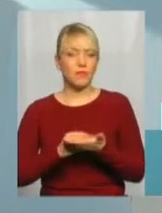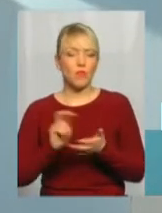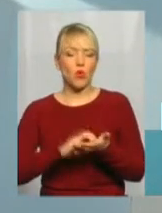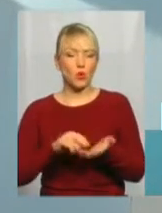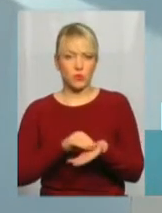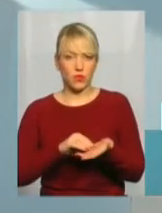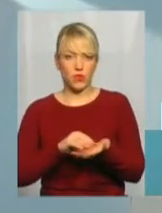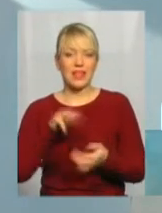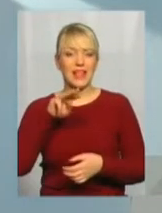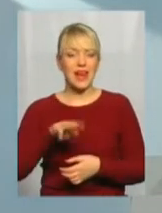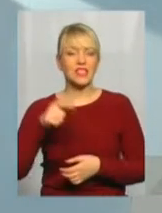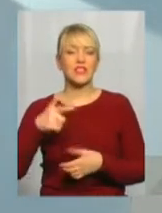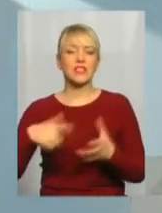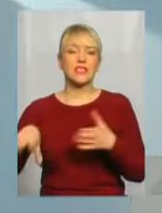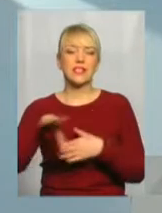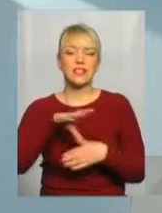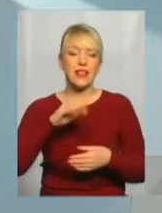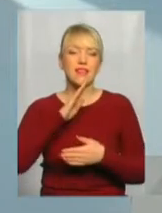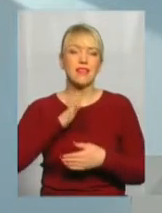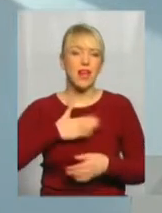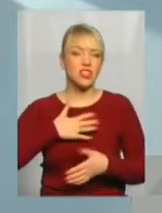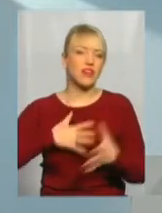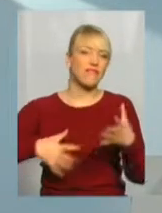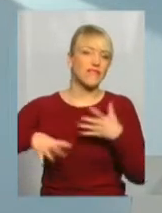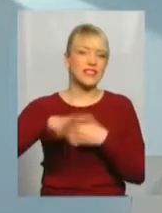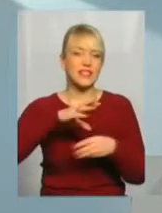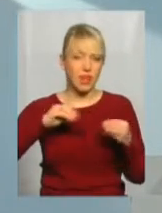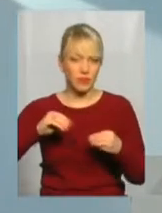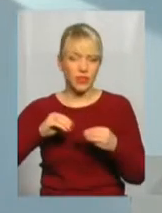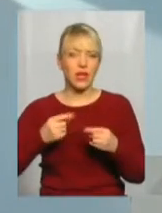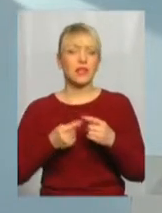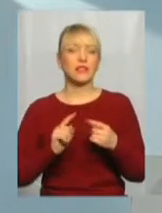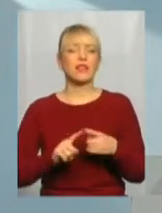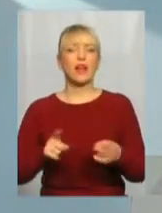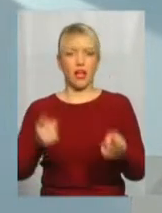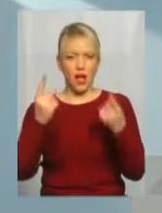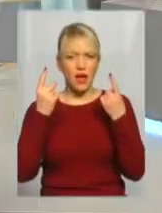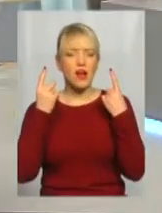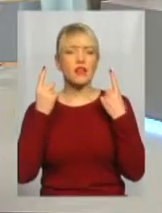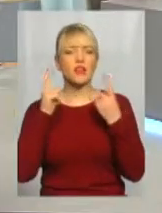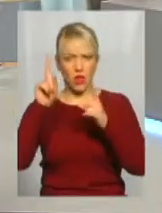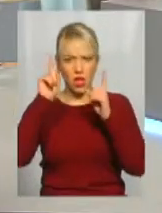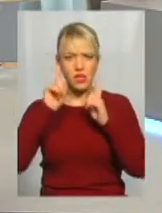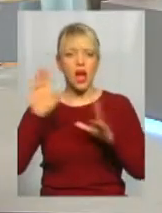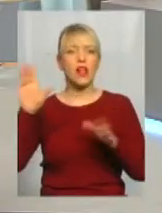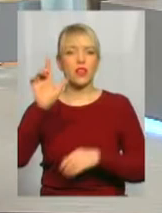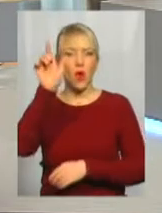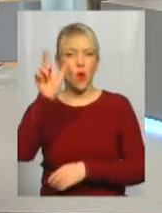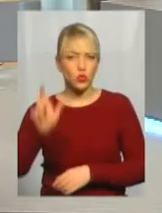– це наше все. Це така грандіозна, геніальна особистість, бо